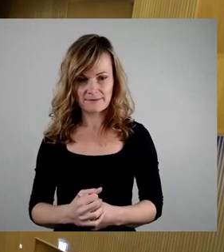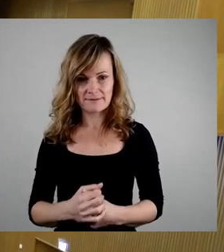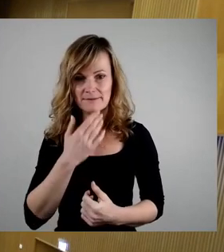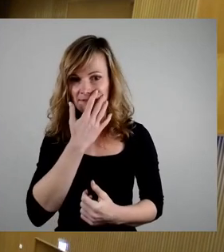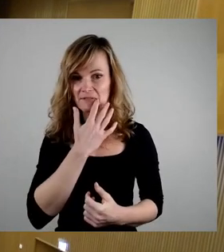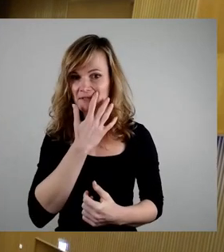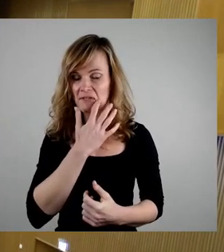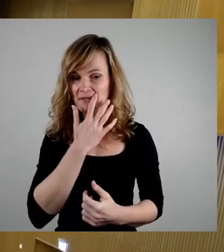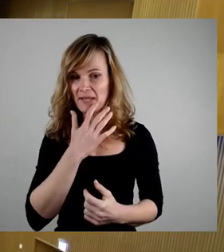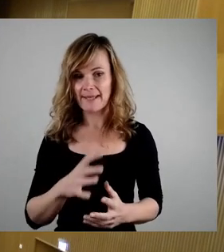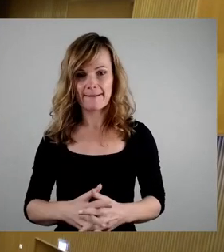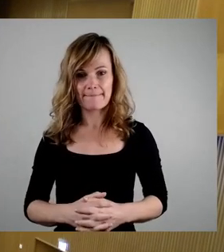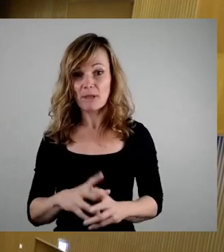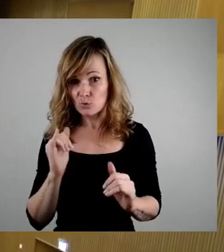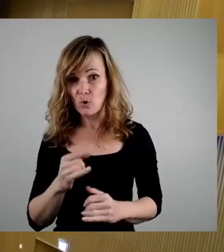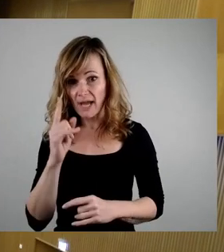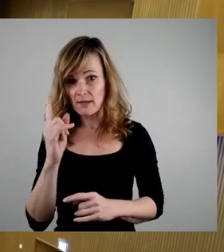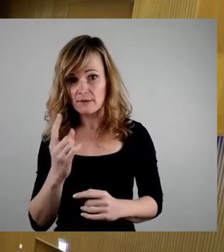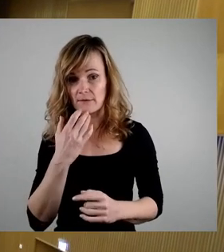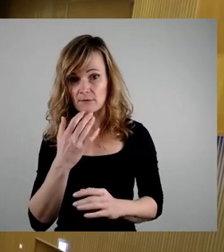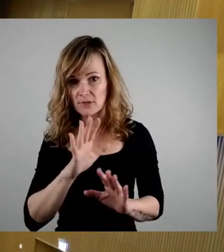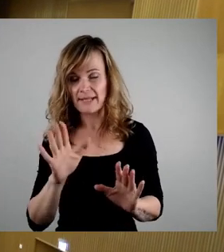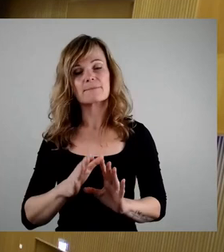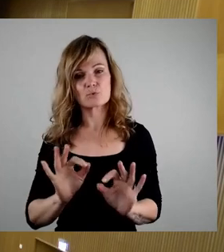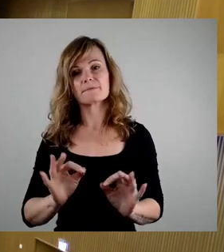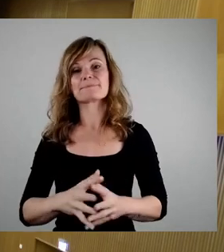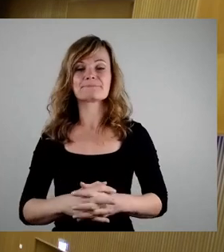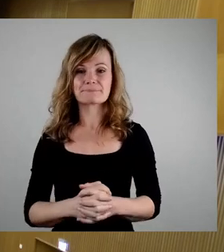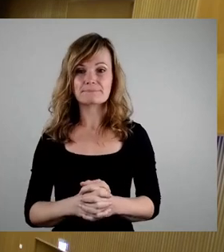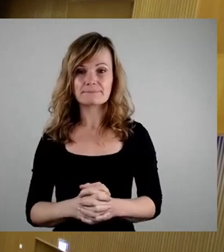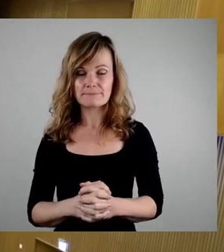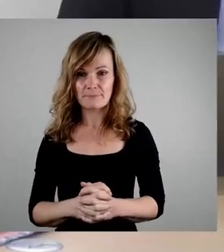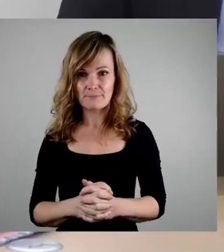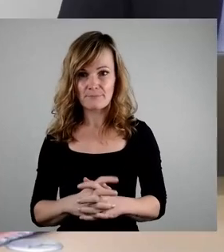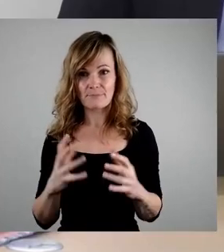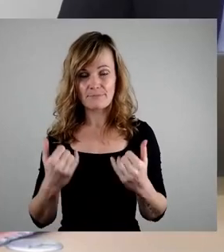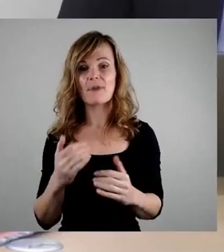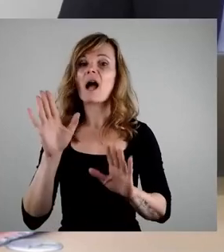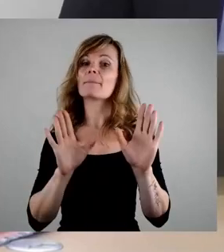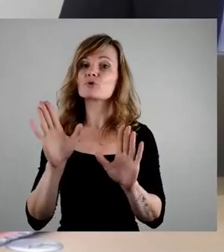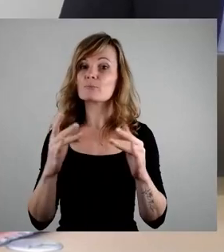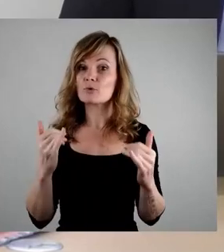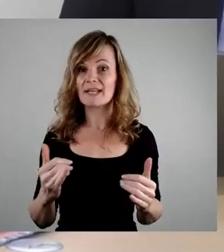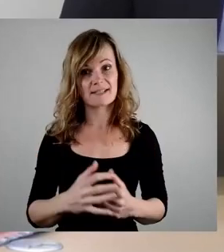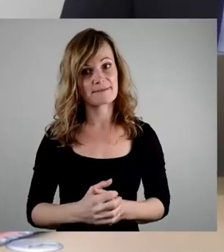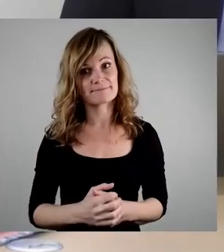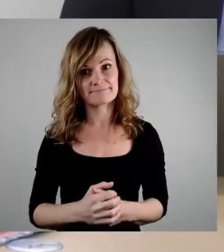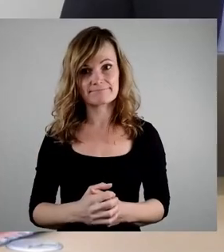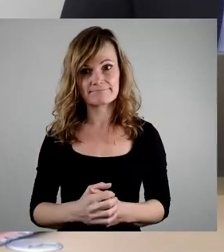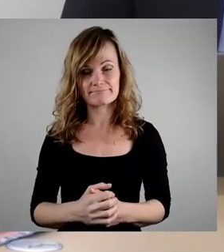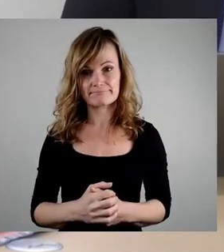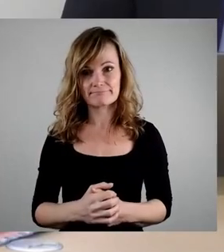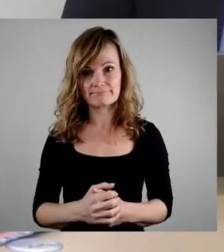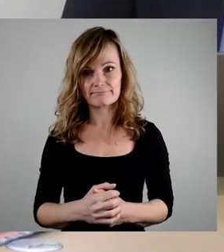dann doch? Nein. So, dann kämen wir zur Abstimmung über den federführenden